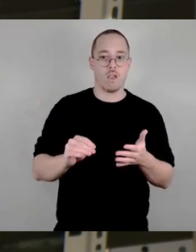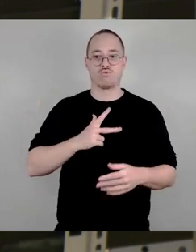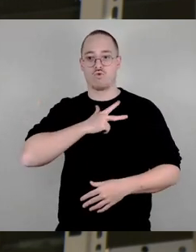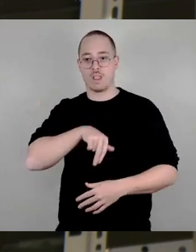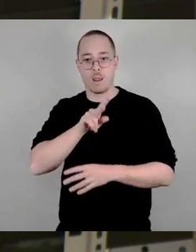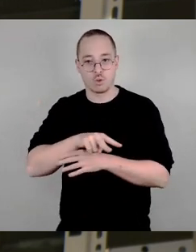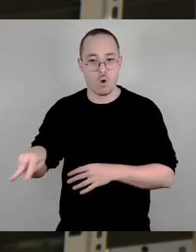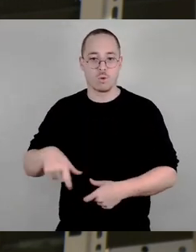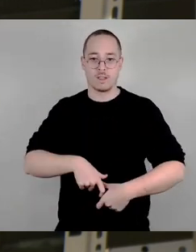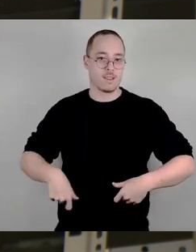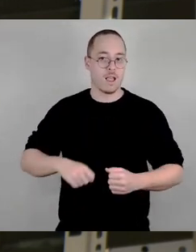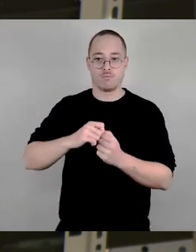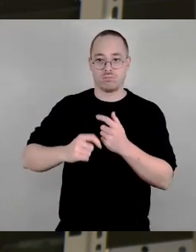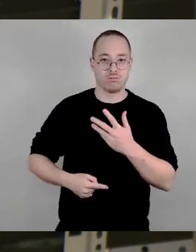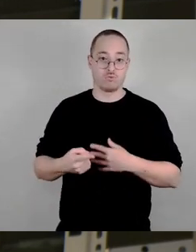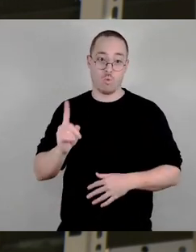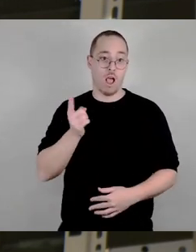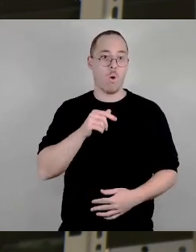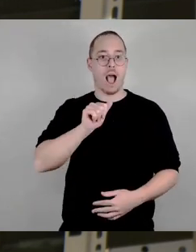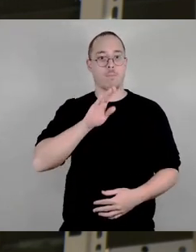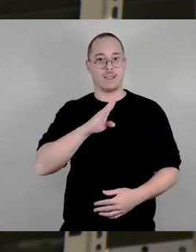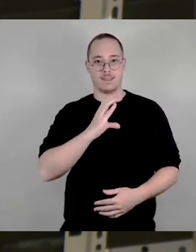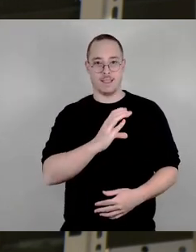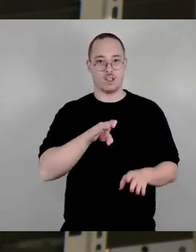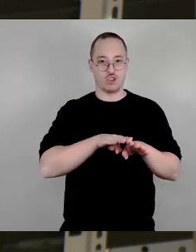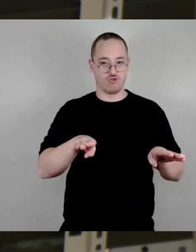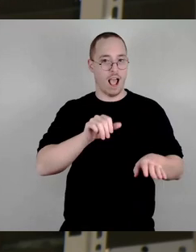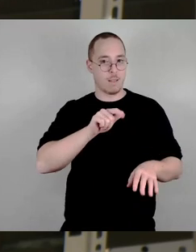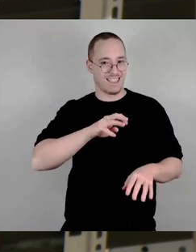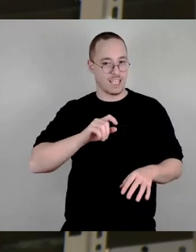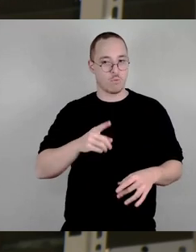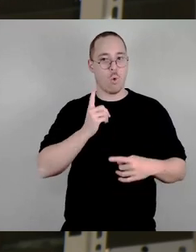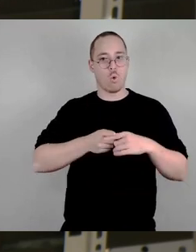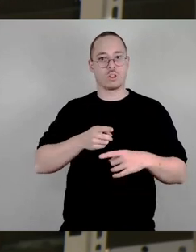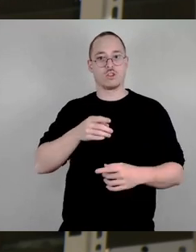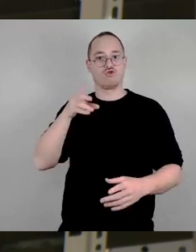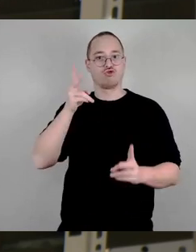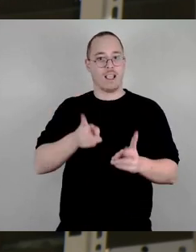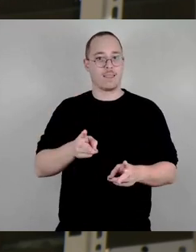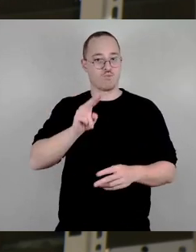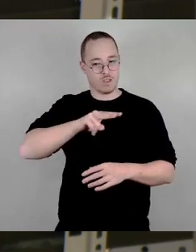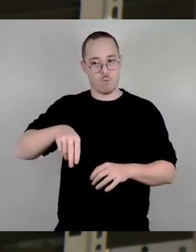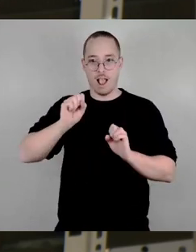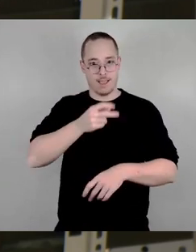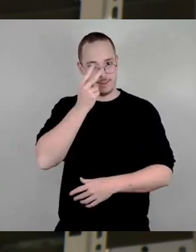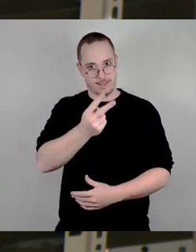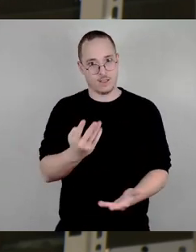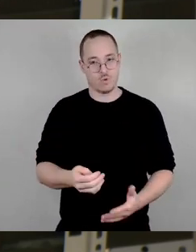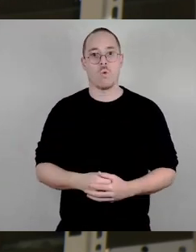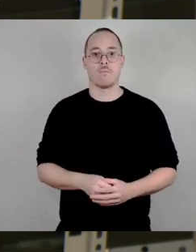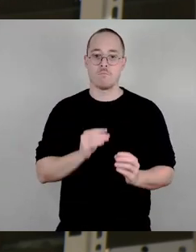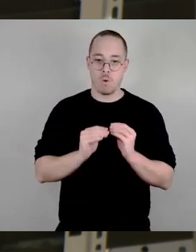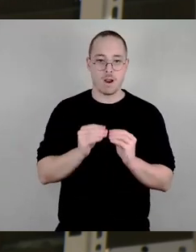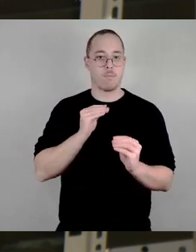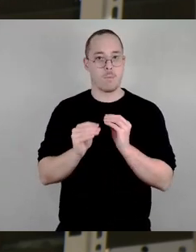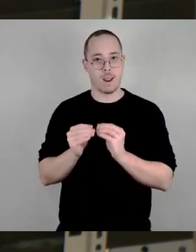ABC-Tischen im Albertinum und im Stadtmuseum oder stehen in Form von Kirchenasylgesuchen vor der Tür in der